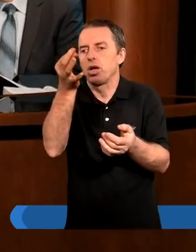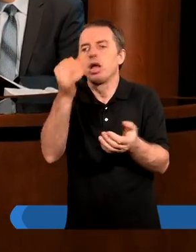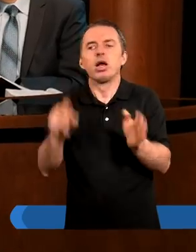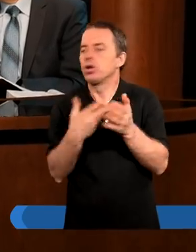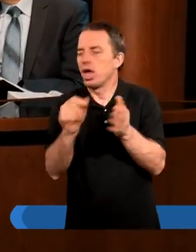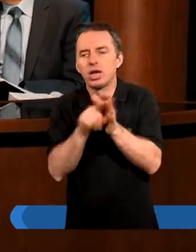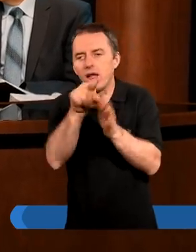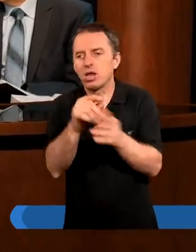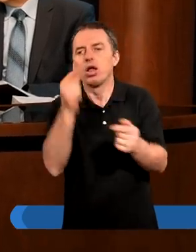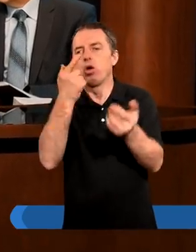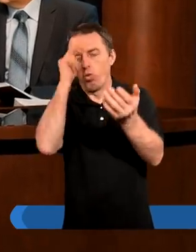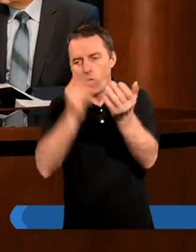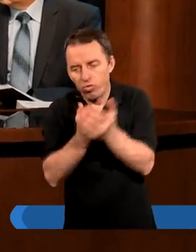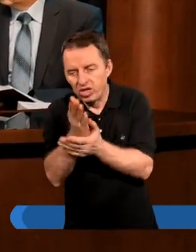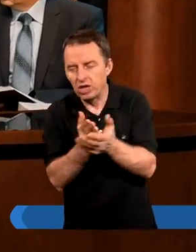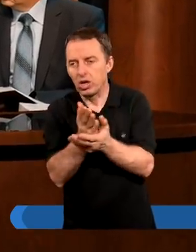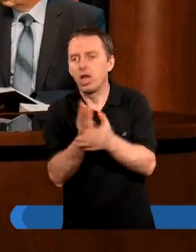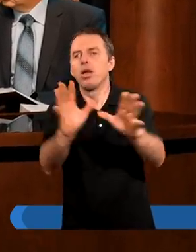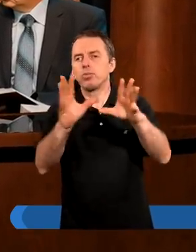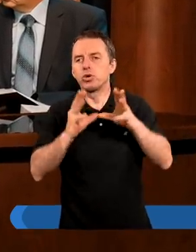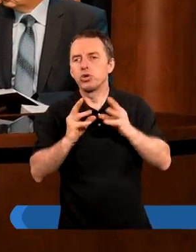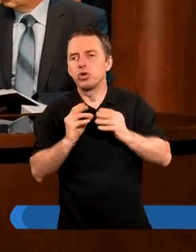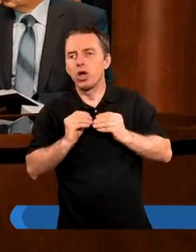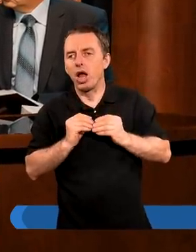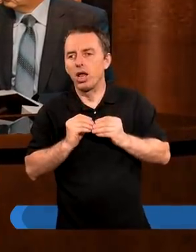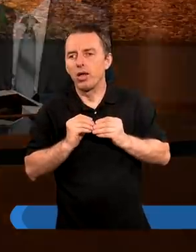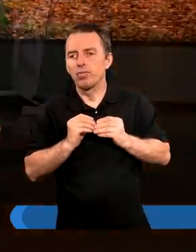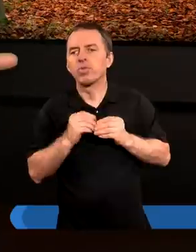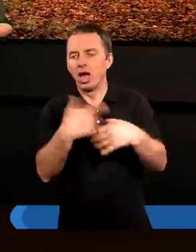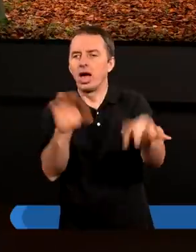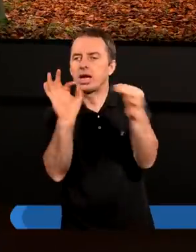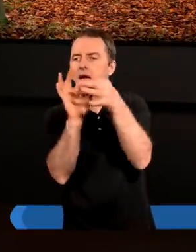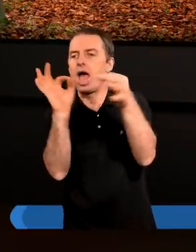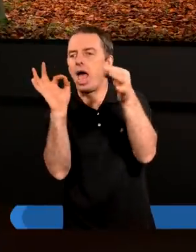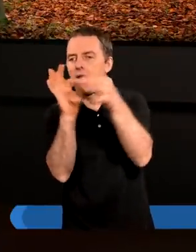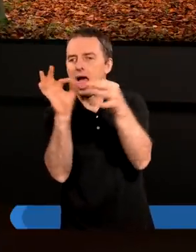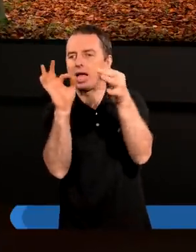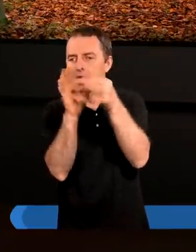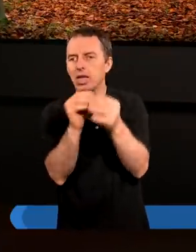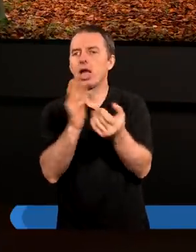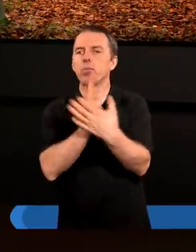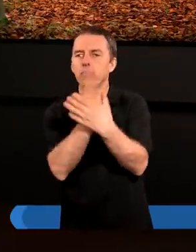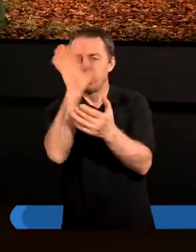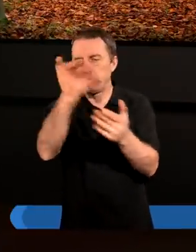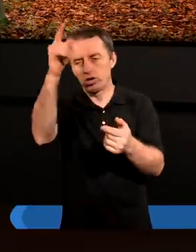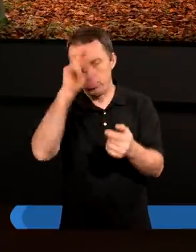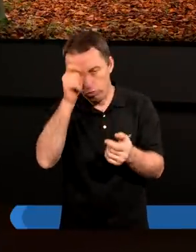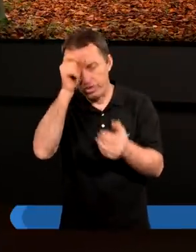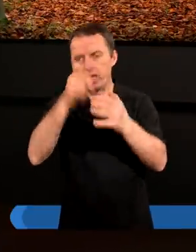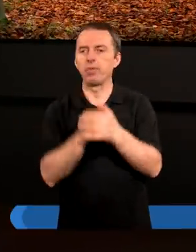Nie, dlatego, że uwierzyli i przyjęli. A więc relacje, prawda? Tak. Relacje.